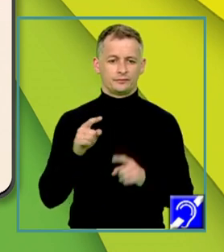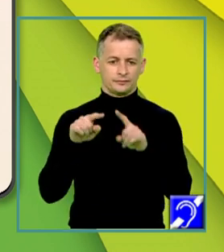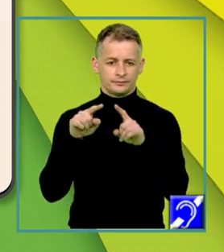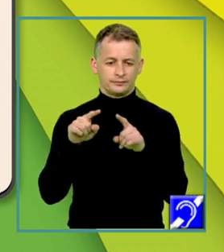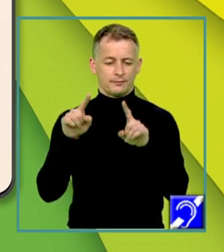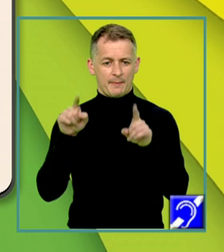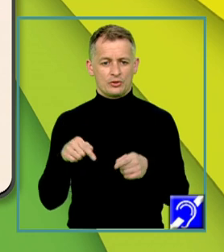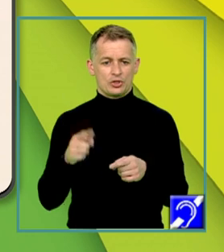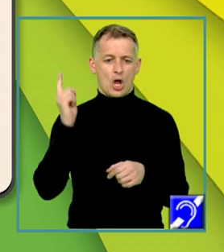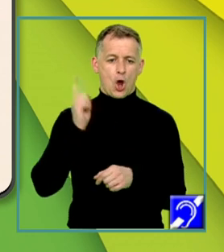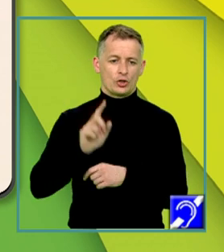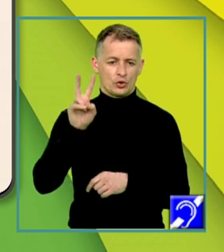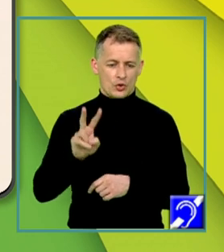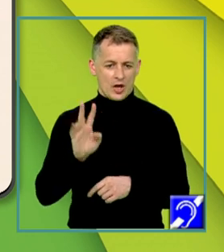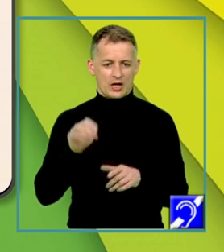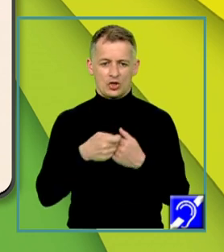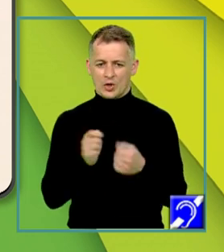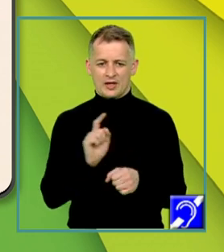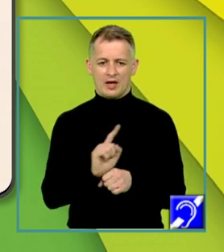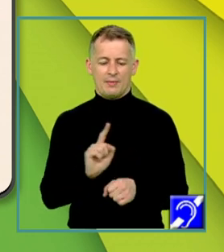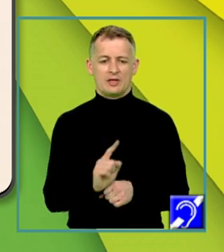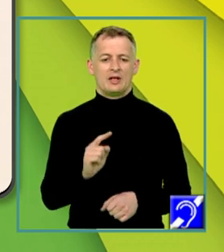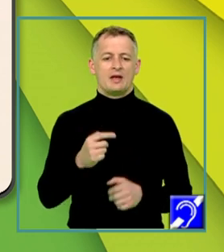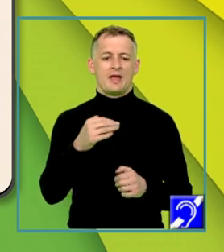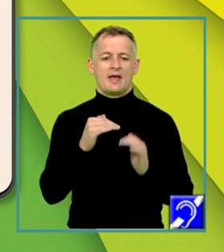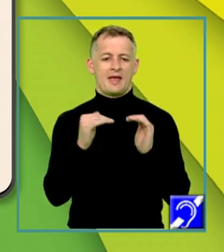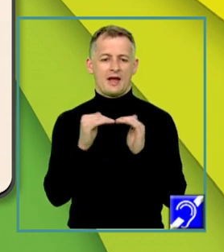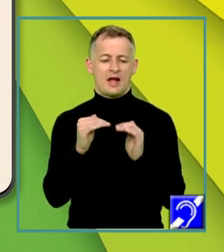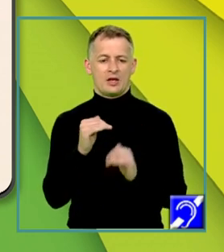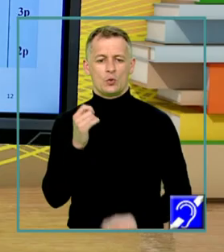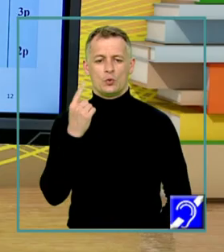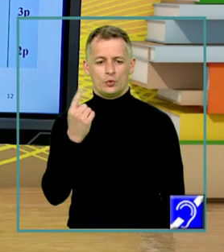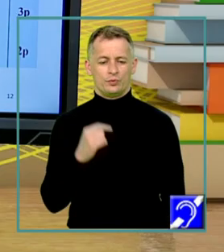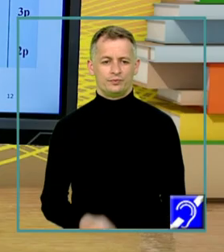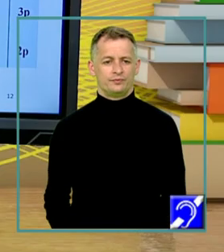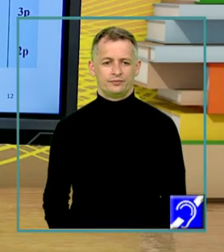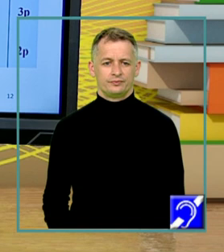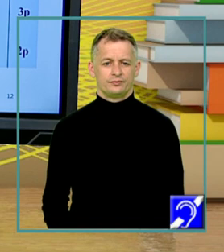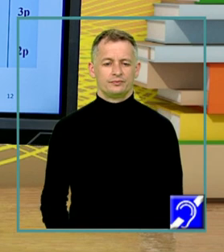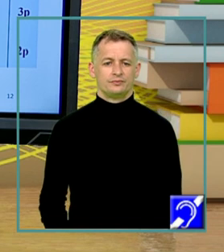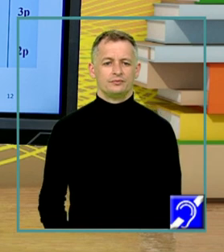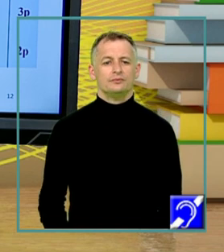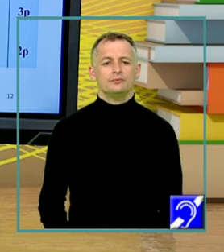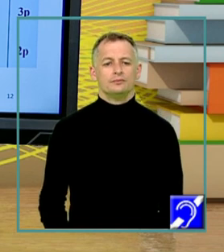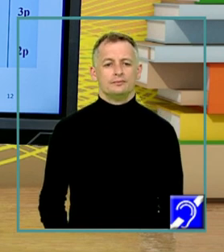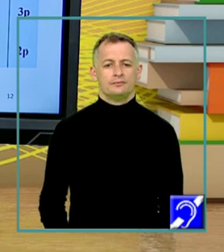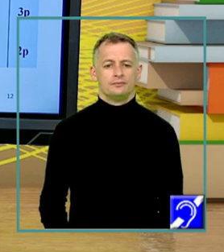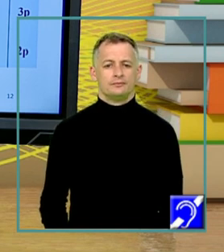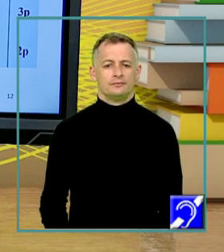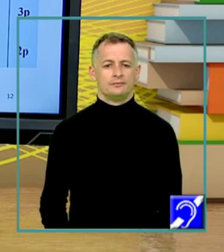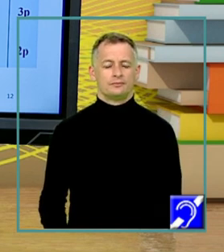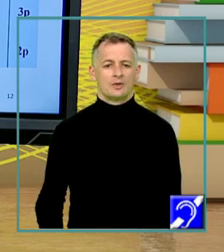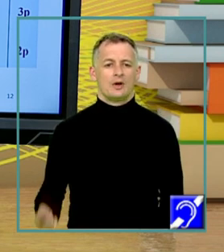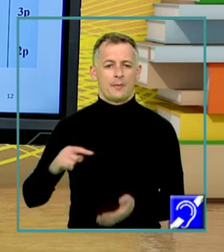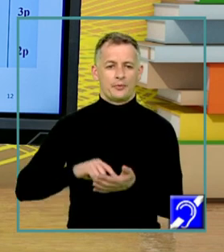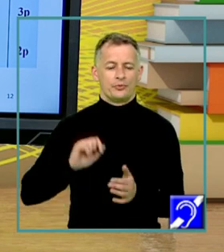pătratică de ordinul 2, ce are toate elementele egale cu 1. La punctul 3 se cere verificarea